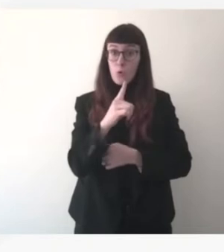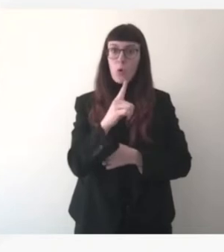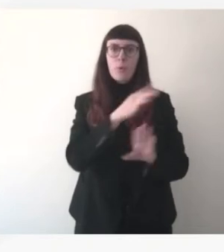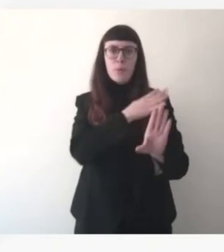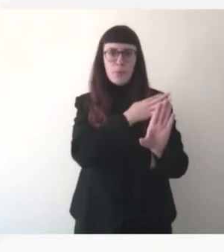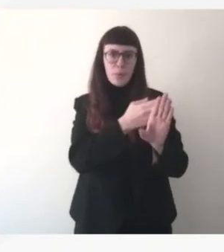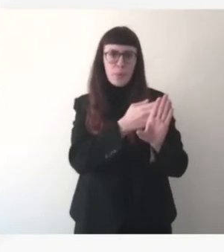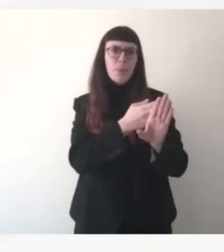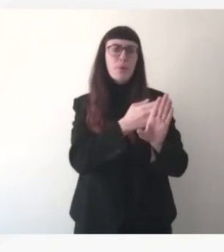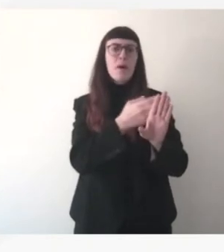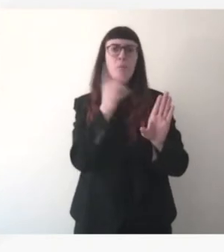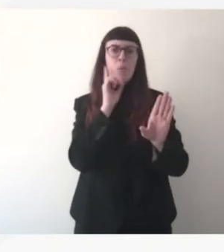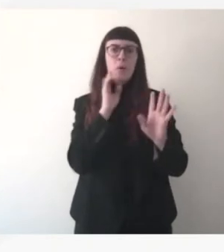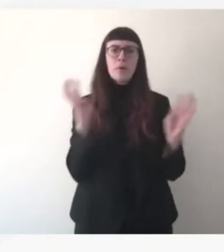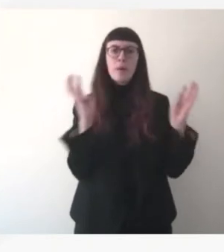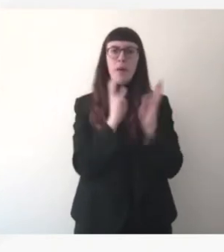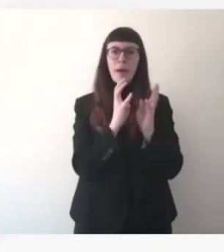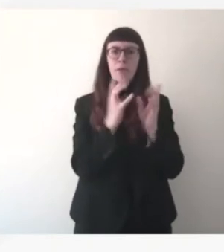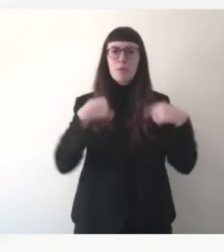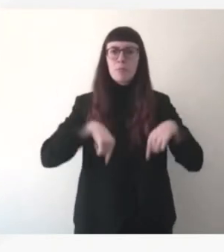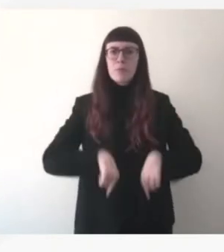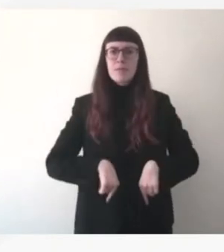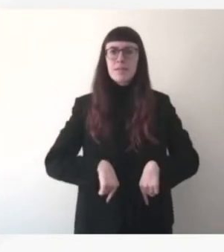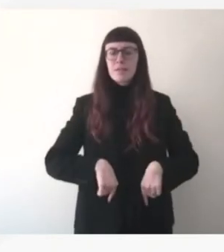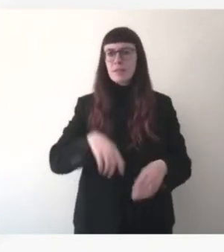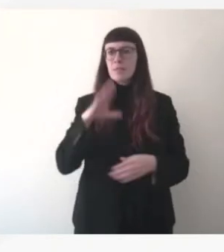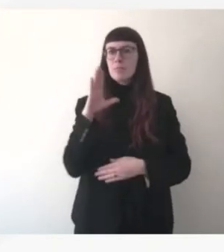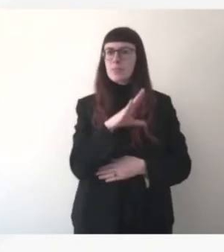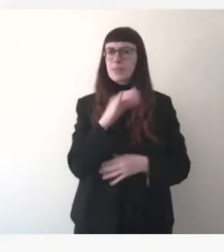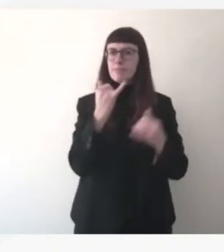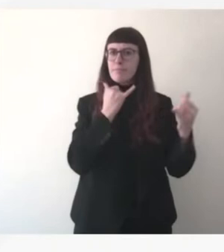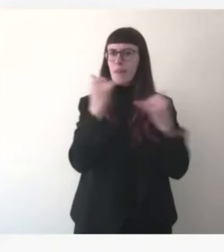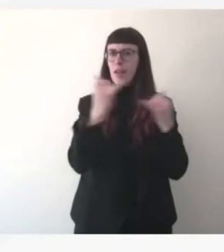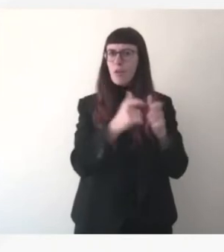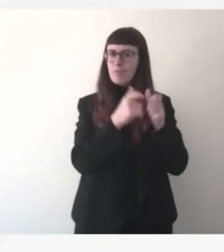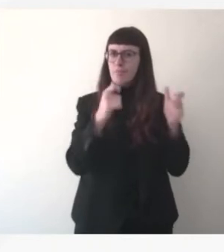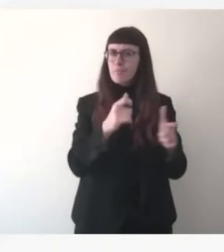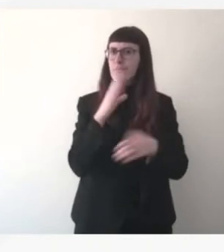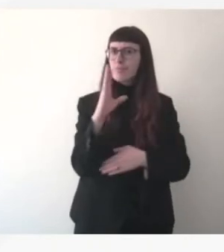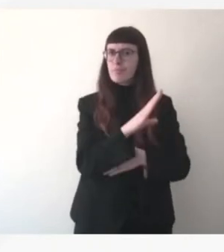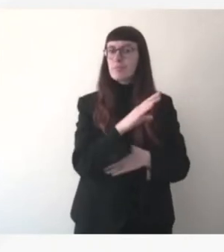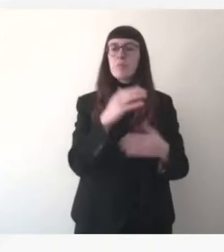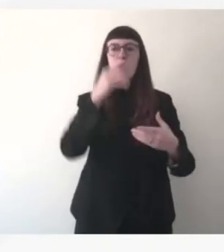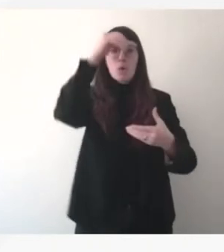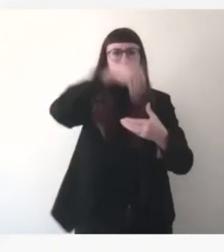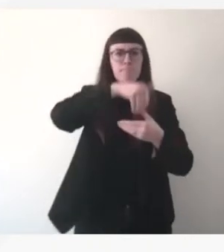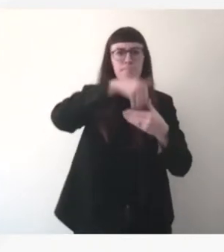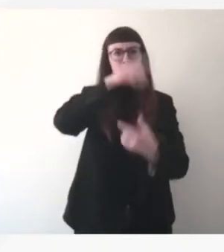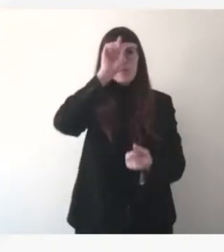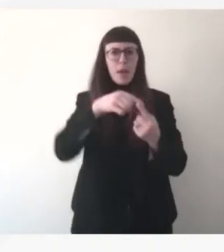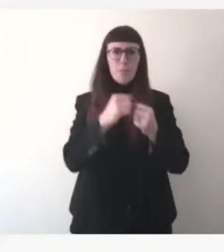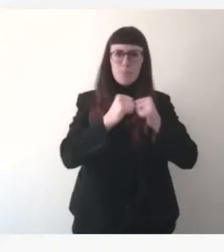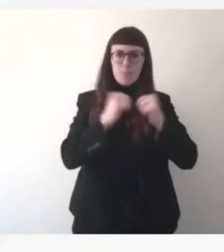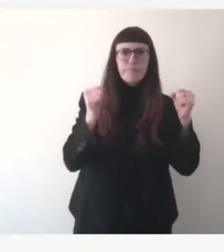ministres européens des télécoms, pendant lesquels nous aurons eu l'occasion d'aborder de nombreux sujets critiques de ces jours-ci, la désinformation,